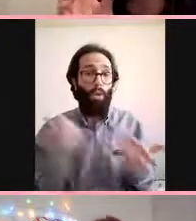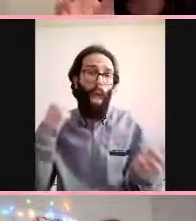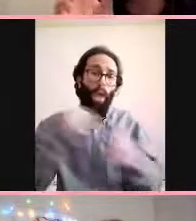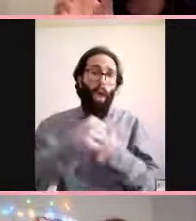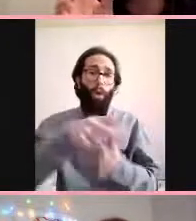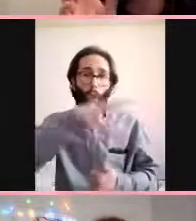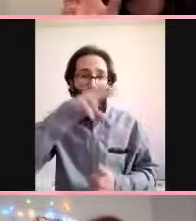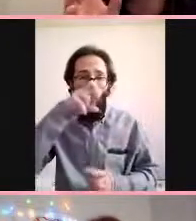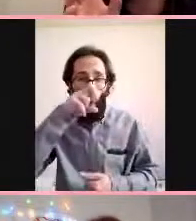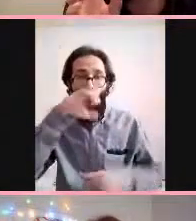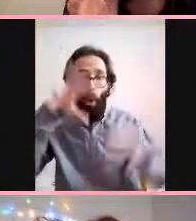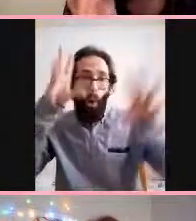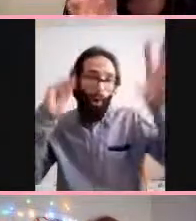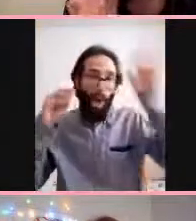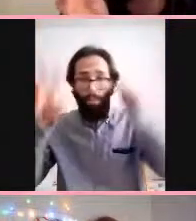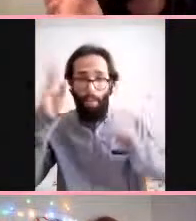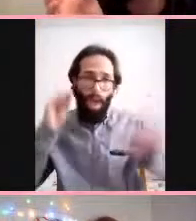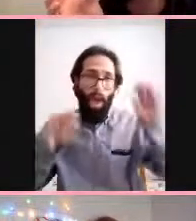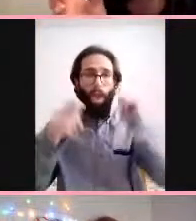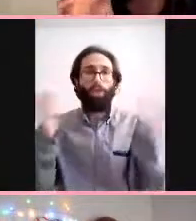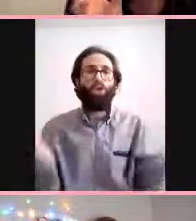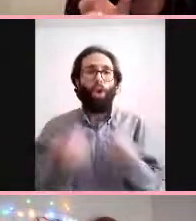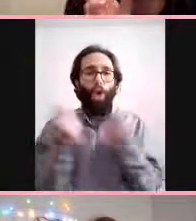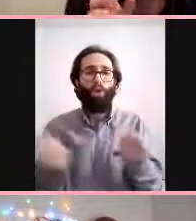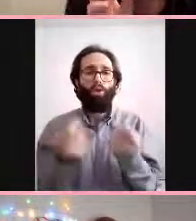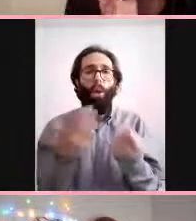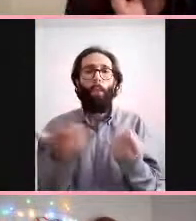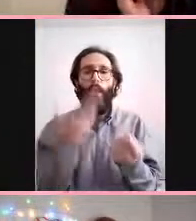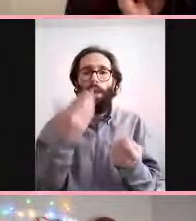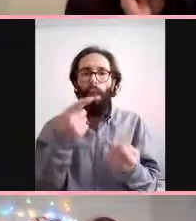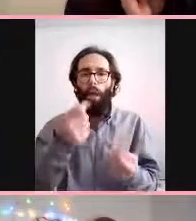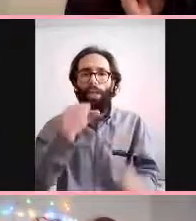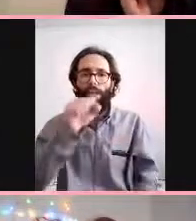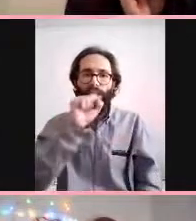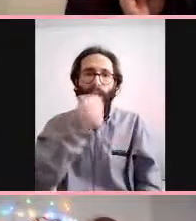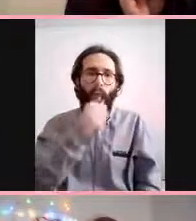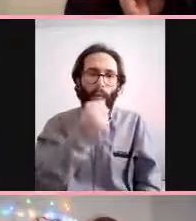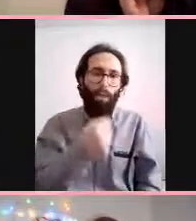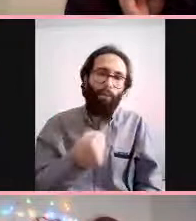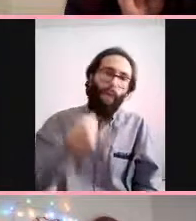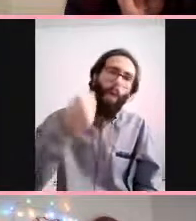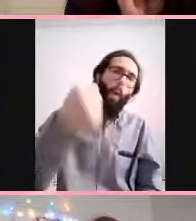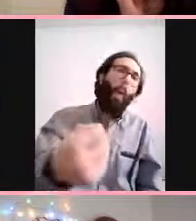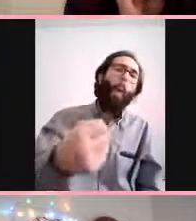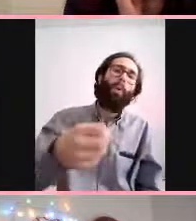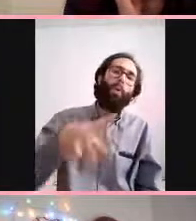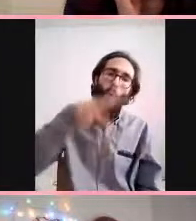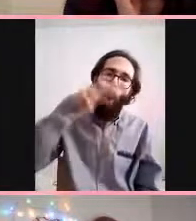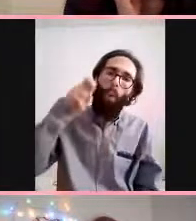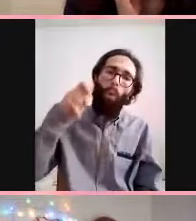işte salatalık kokusu falan gibi tekrar öğretmeye çalışıyorlarmış.